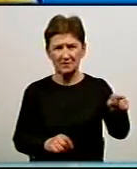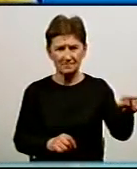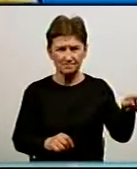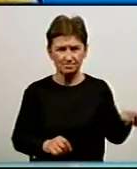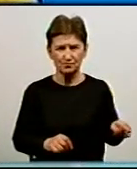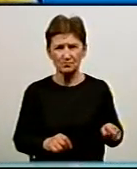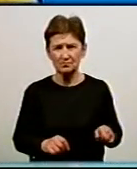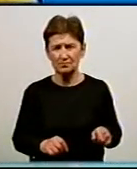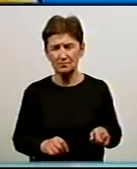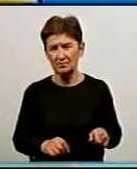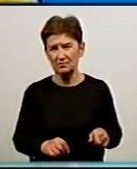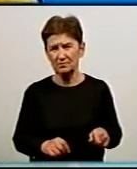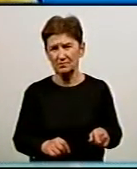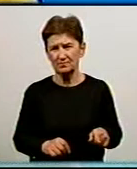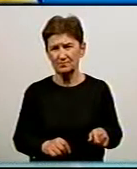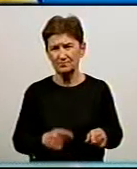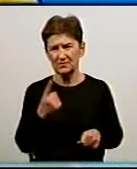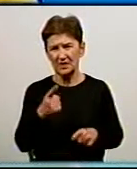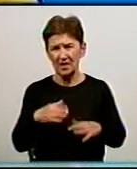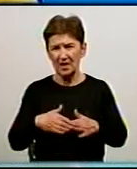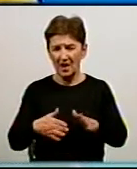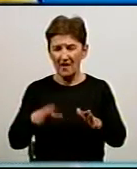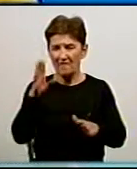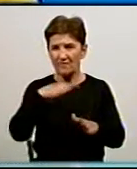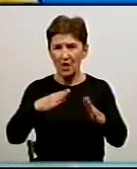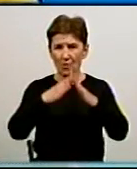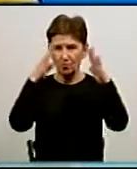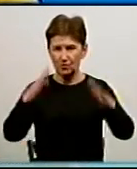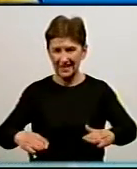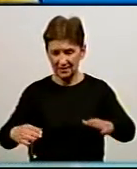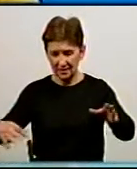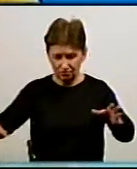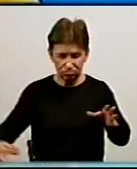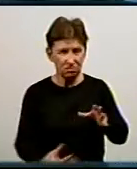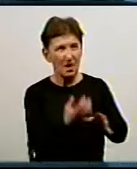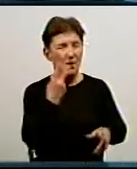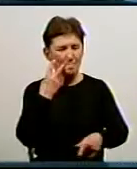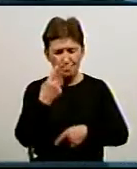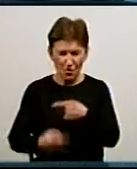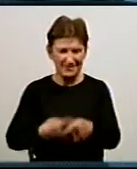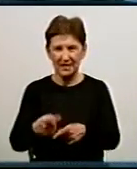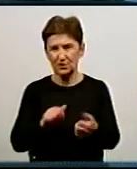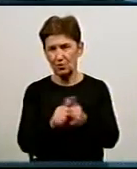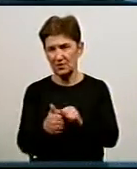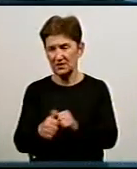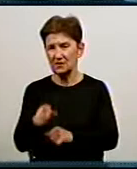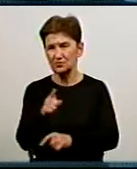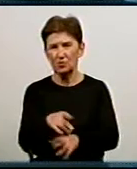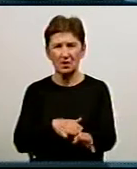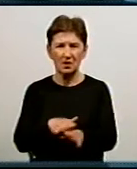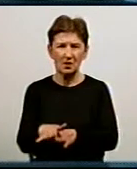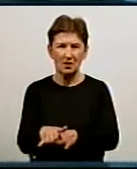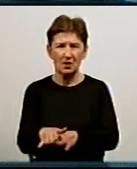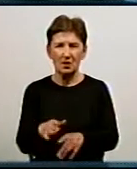водопроводи і води на будинок ми постійно їх міняємо. Ми, в основному, ці роботи проводимо медалом